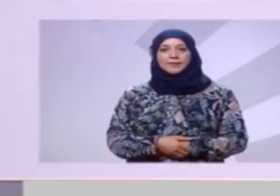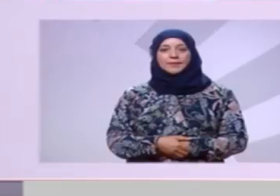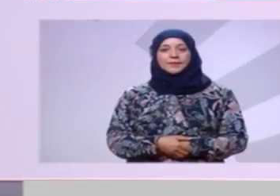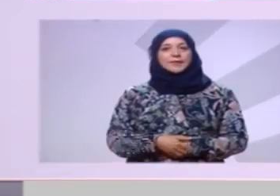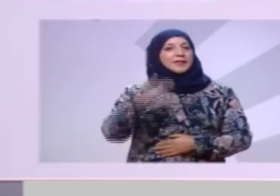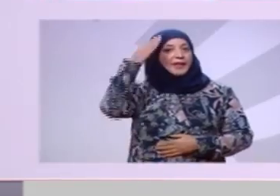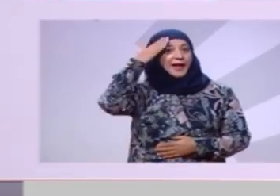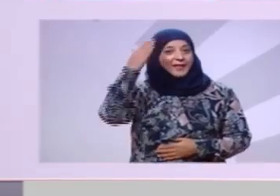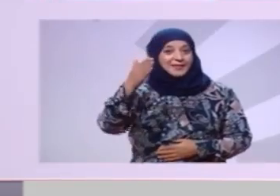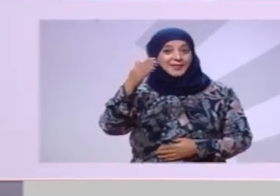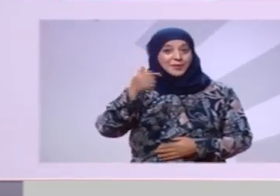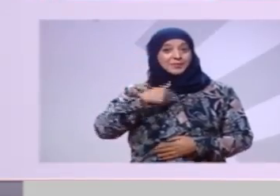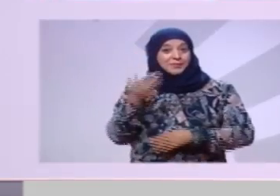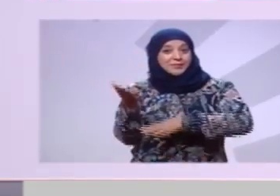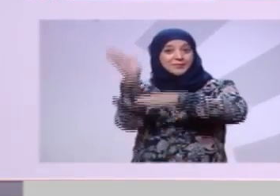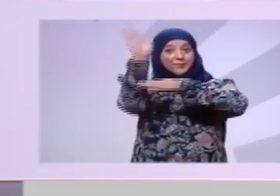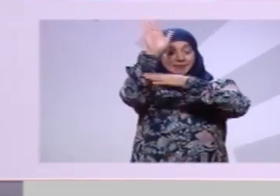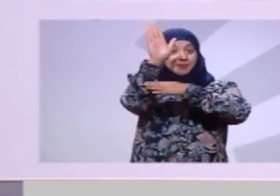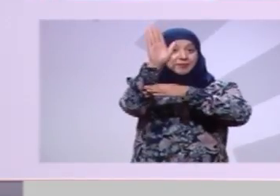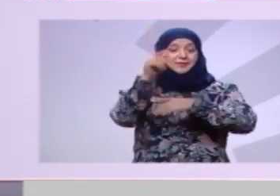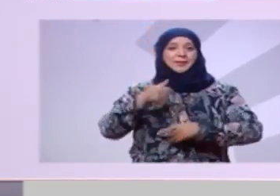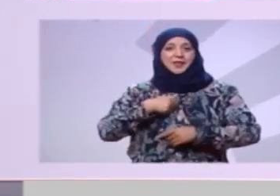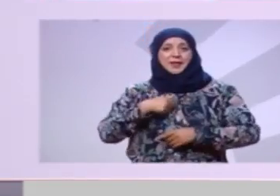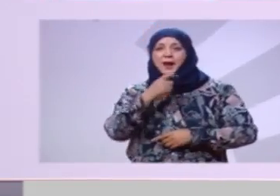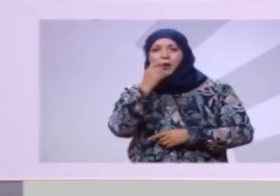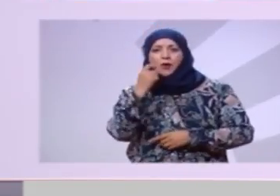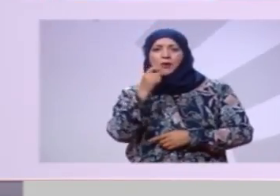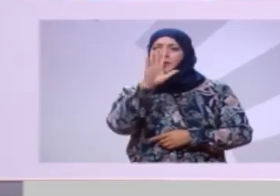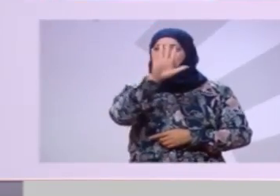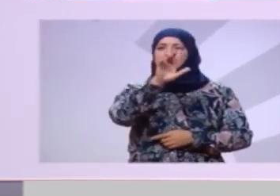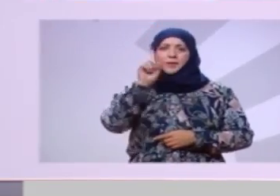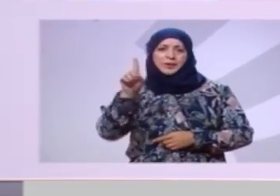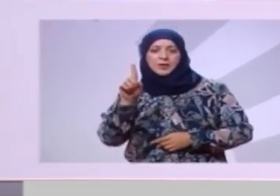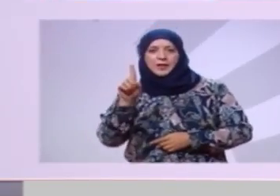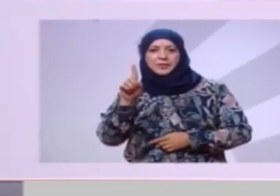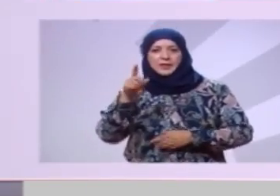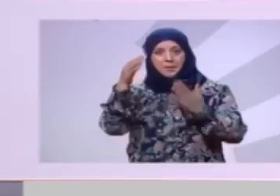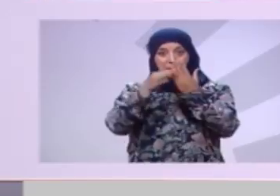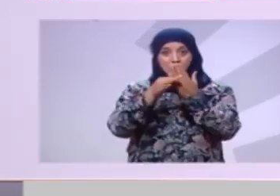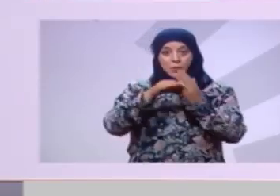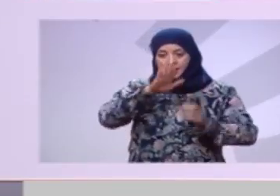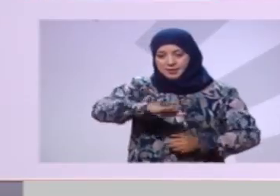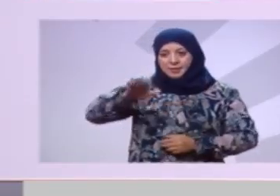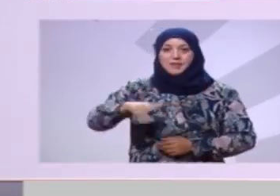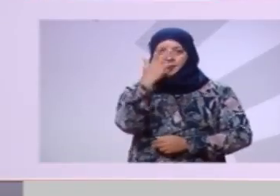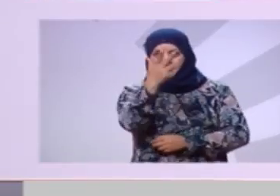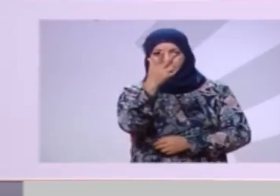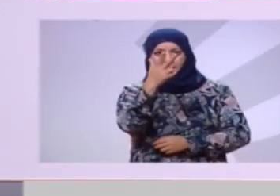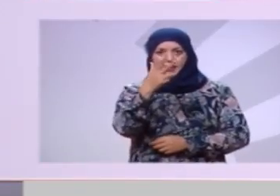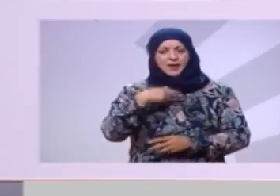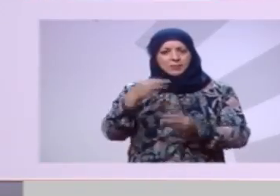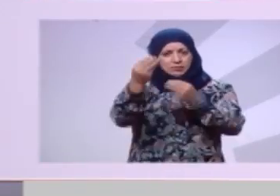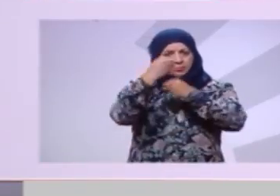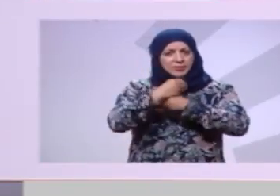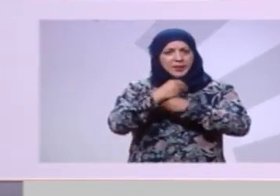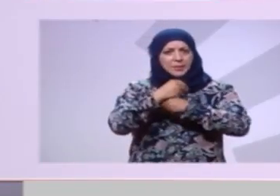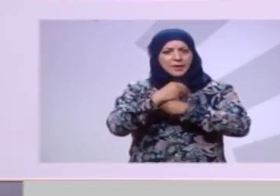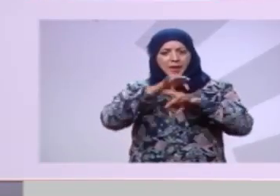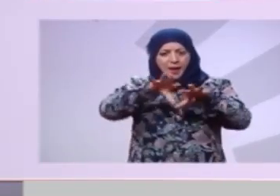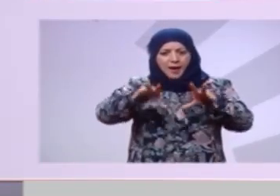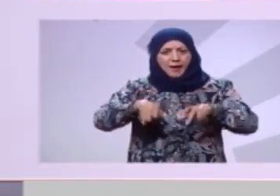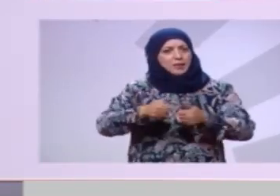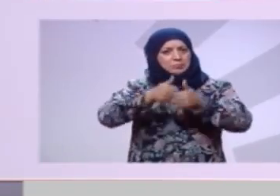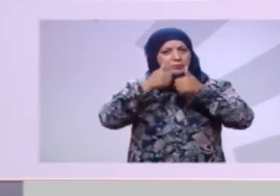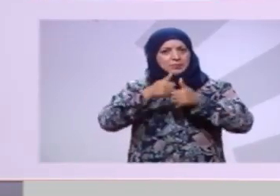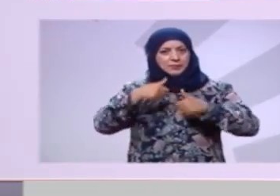عسلامة أنا محمد عادل بن أحمد قلالة عمر 51 سنة متزوج وعندي ثلاثة صغار تربيت على قيم الجمهورية في عائلة مناضلة أنا